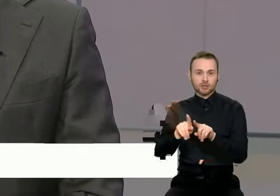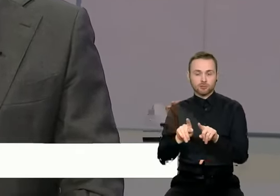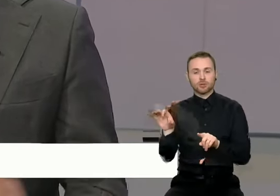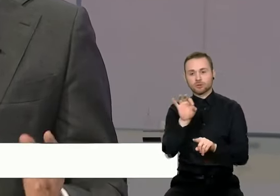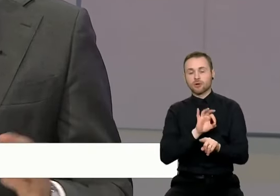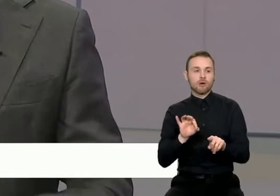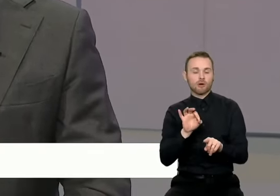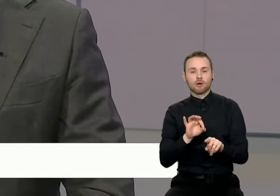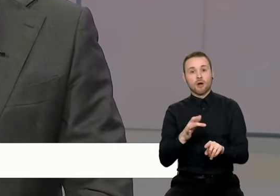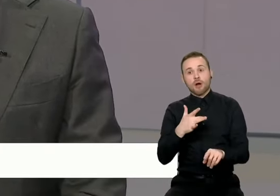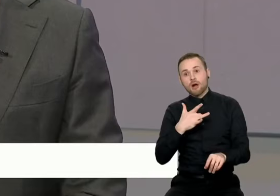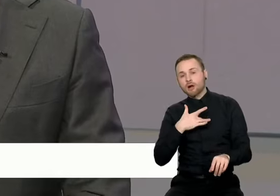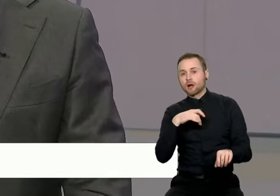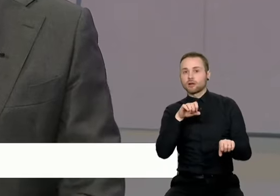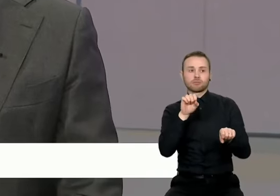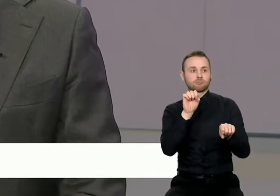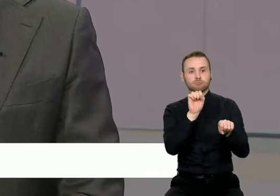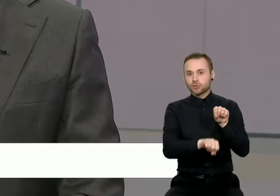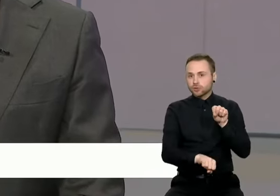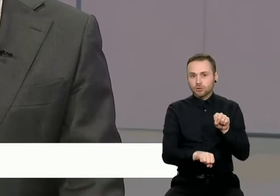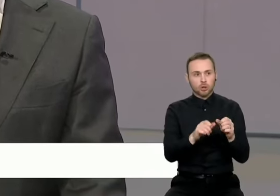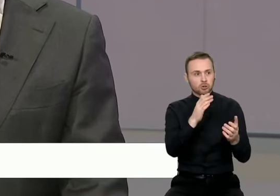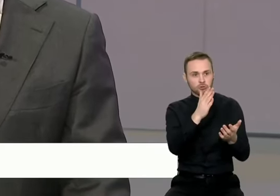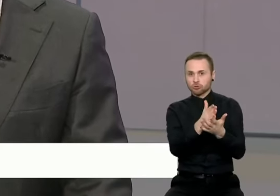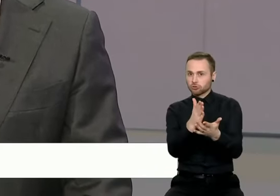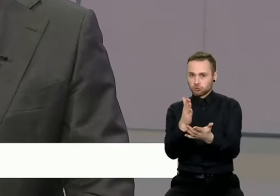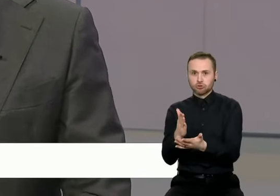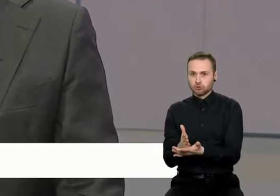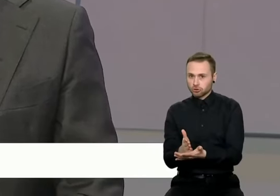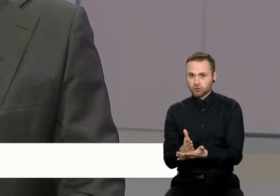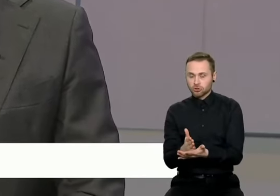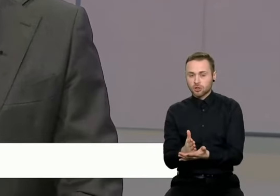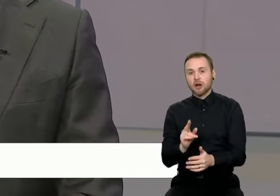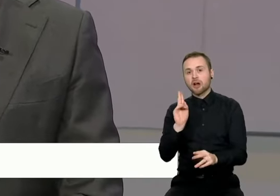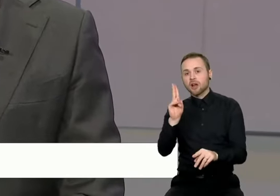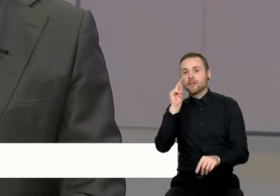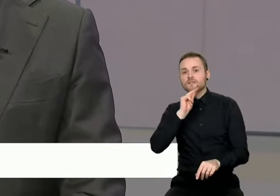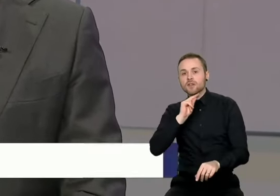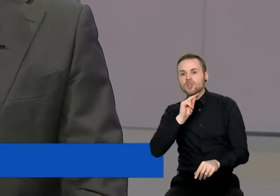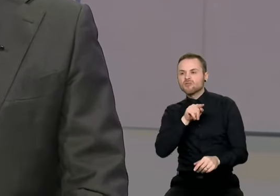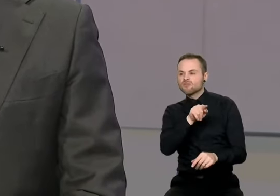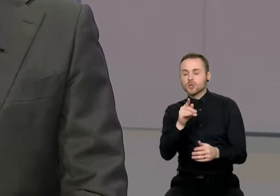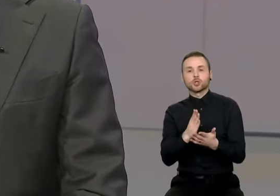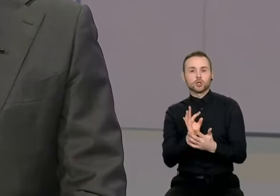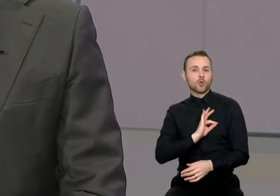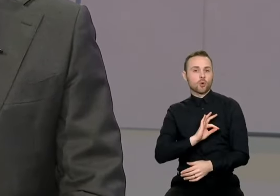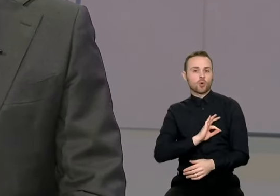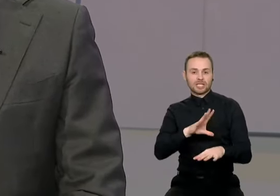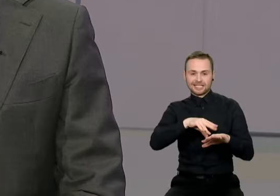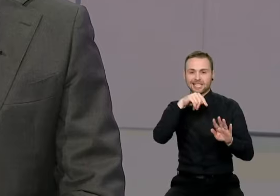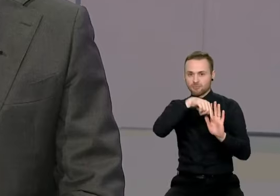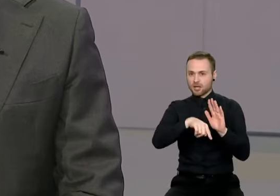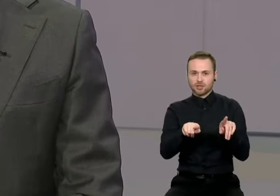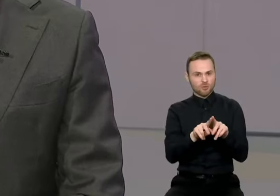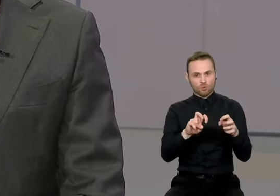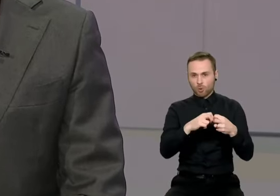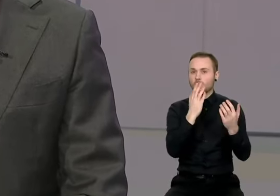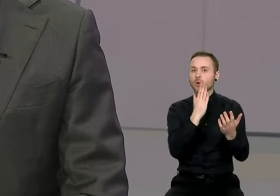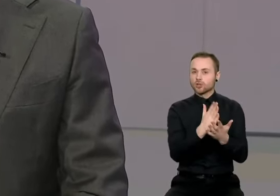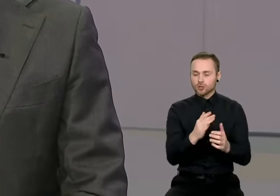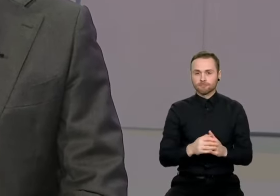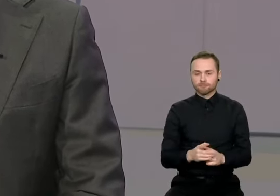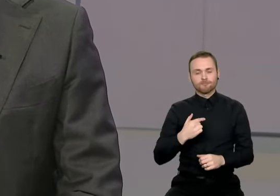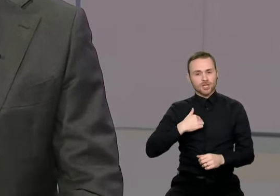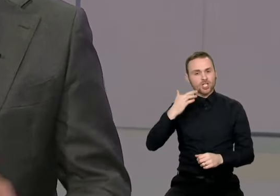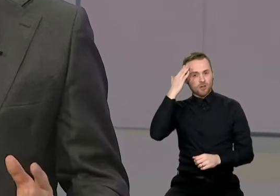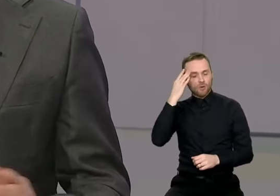galimo prievartavimo. Taip, kad sklinda informacija ir tie nusikalti, legalimi, reiškia, naudojasi to. Taip, aš manau, reikia būti naistimpinti Vilnių